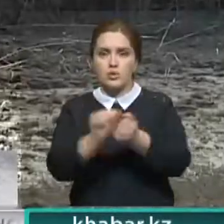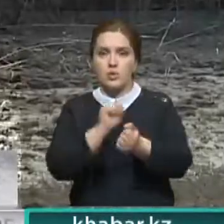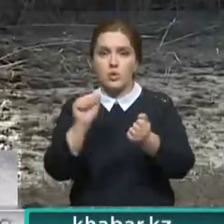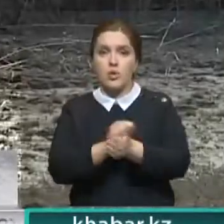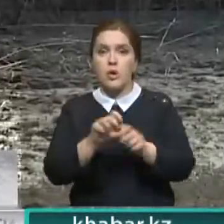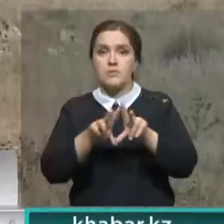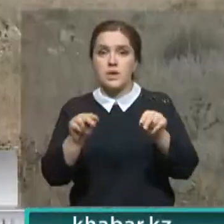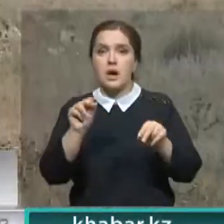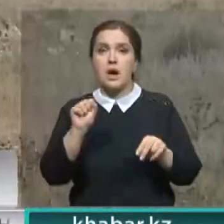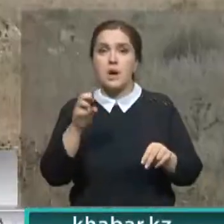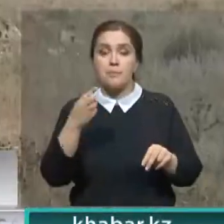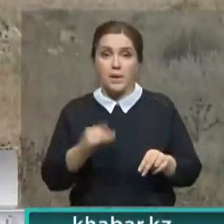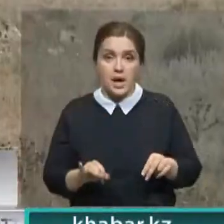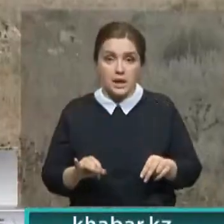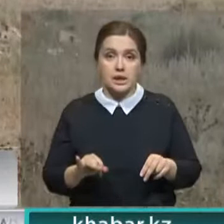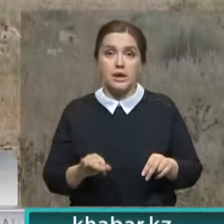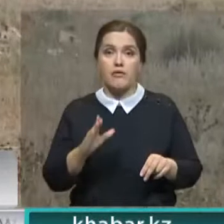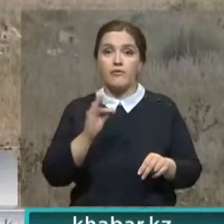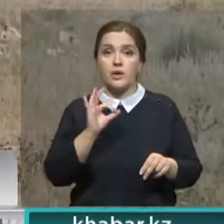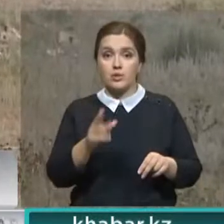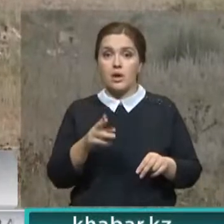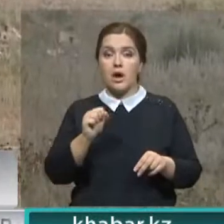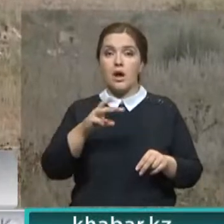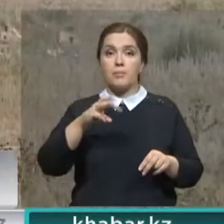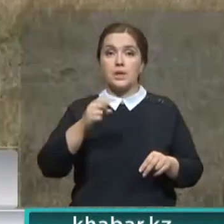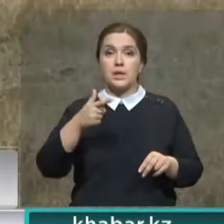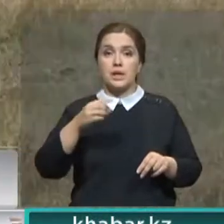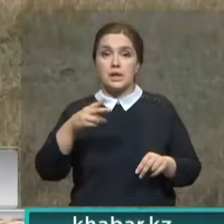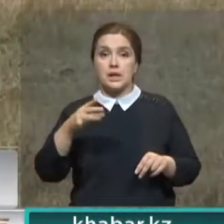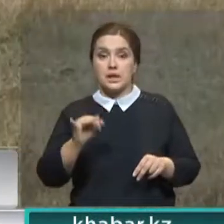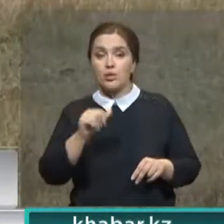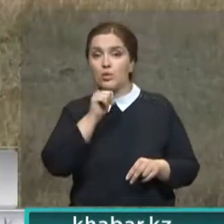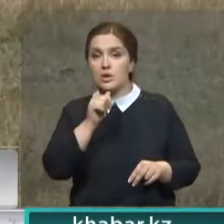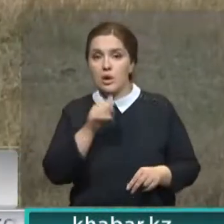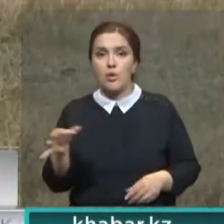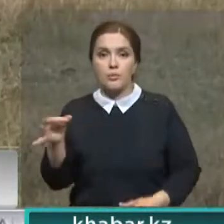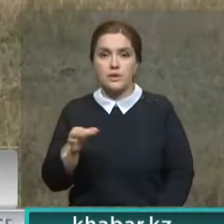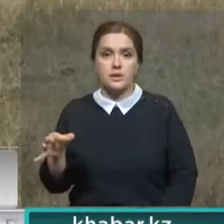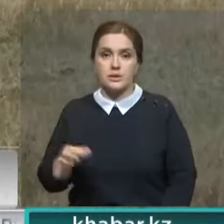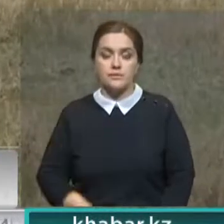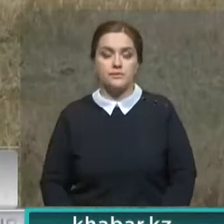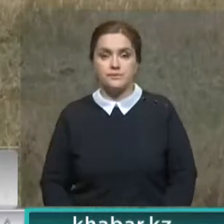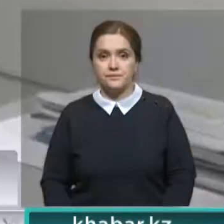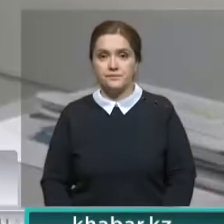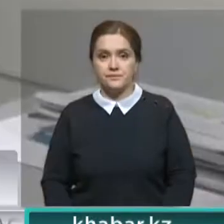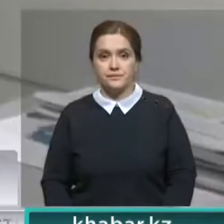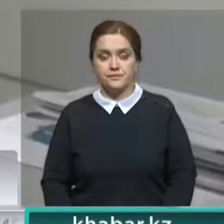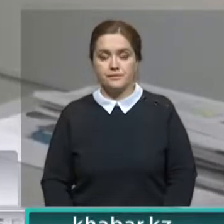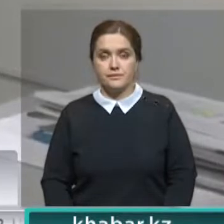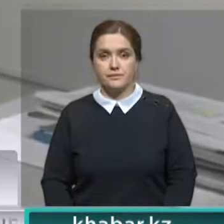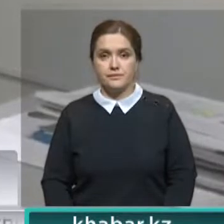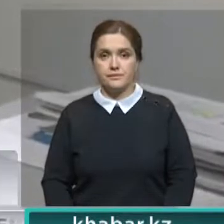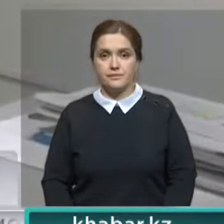засуху. Ее обещают в Абаевском районе на востоке страны и в Амангельдинском в Костанайской области. Мы